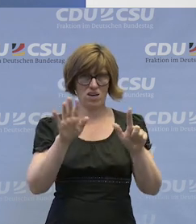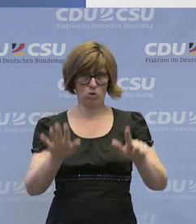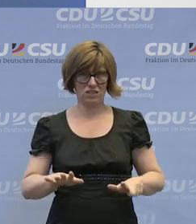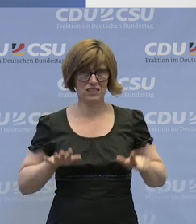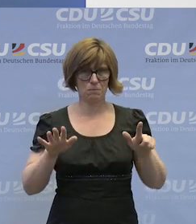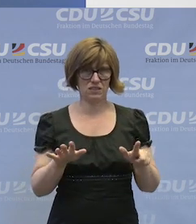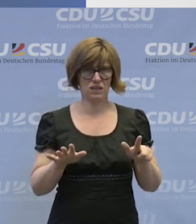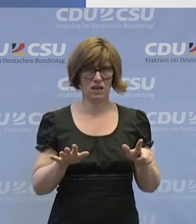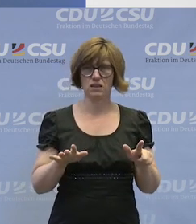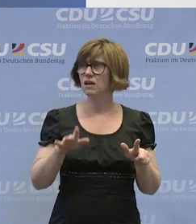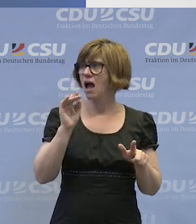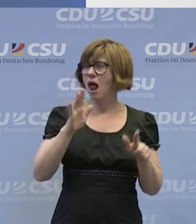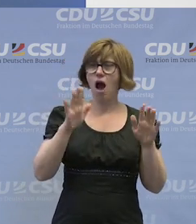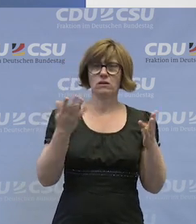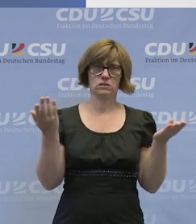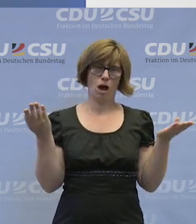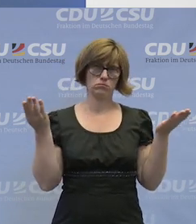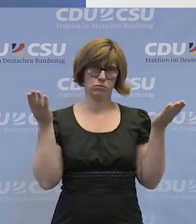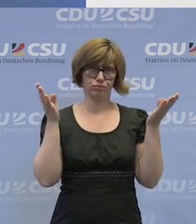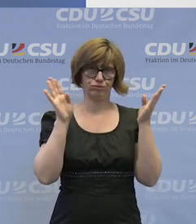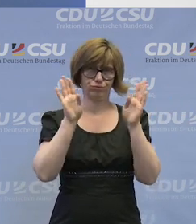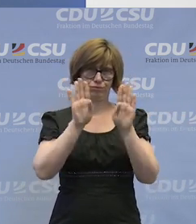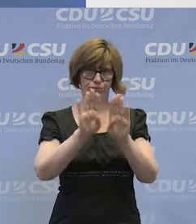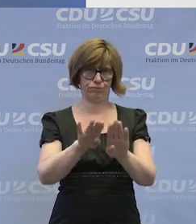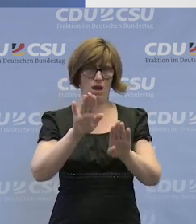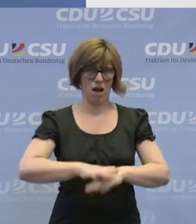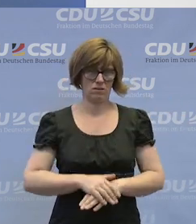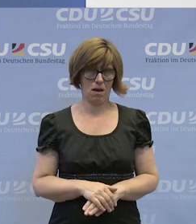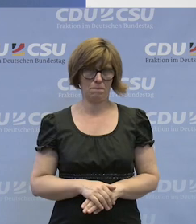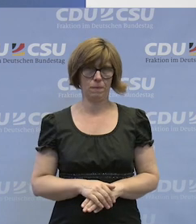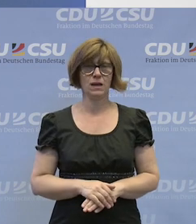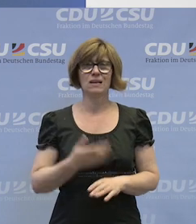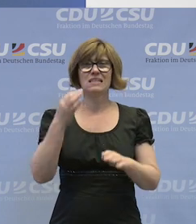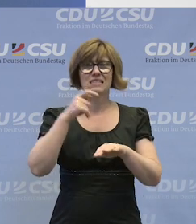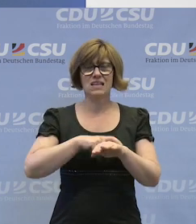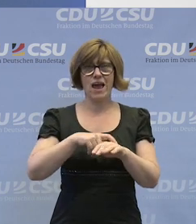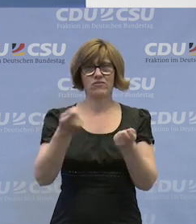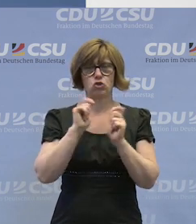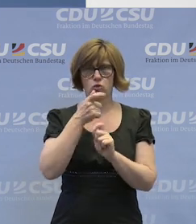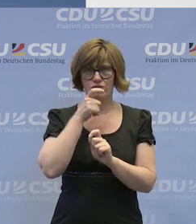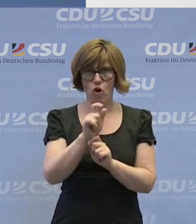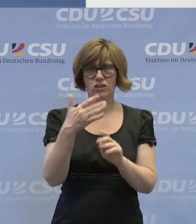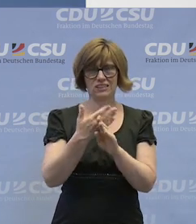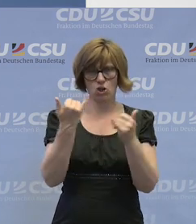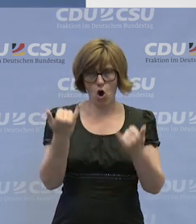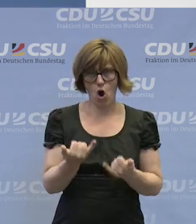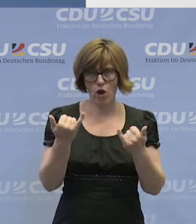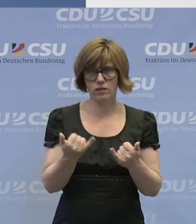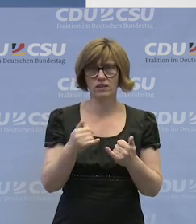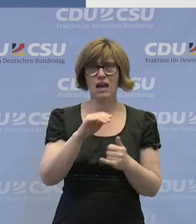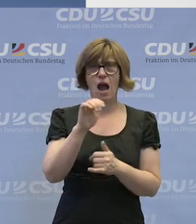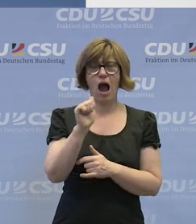der sich allmählich dem Ende zuneigt. Es ist Zeit für das Schlusswort. Und das kommt heute von